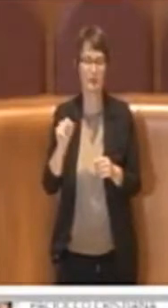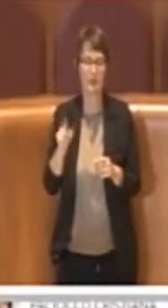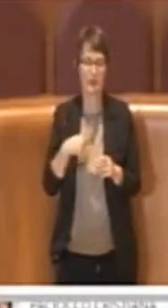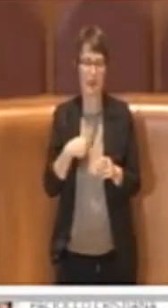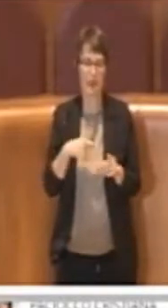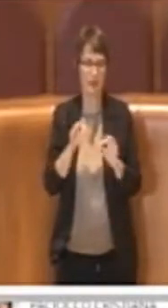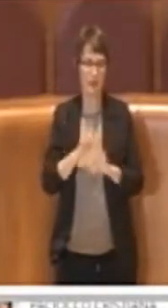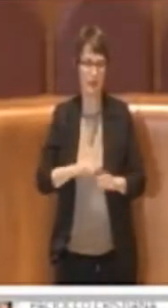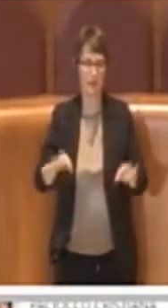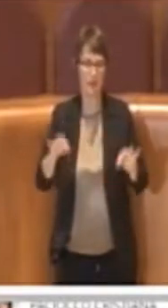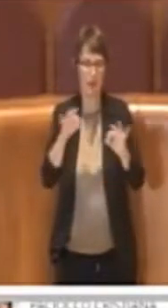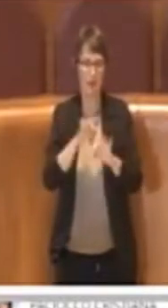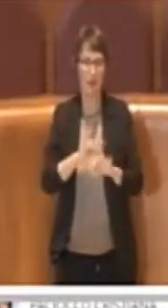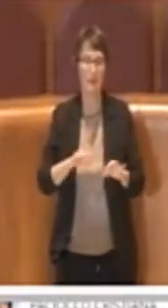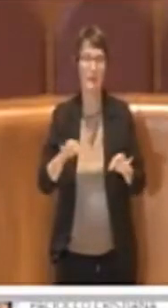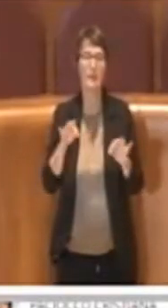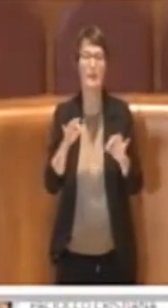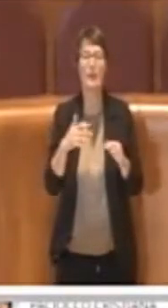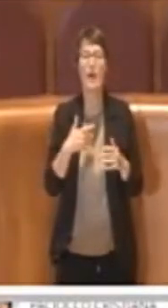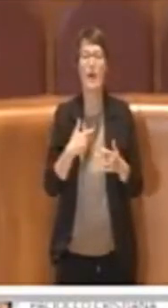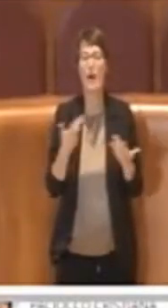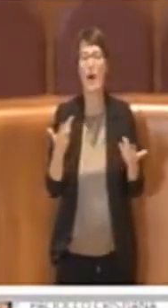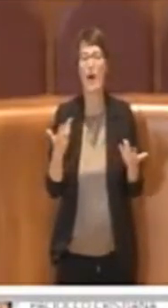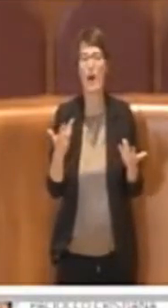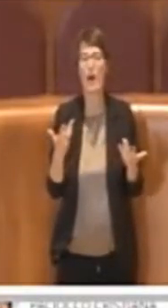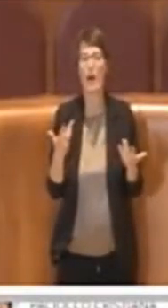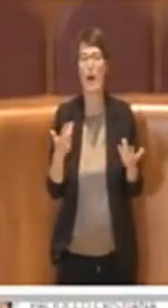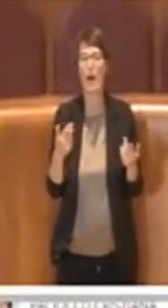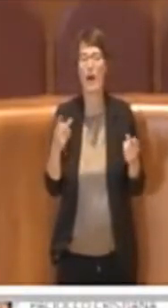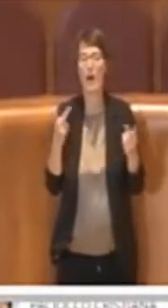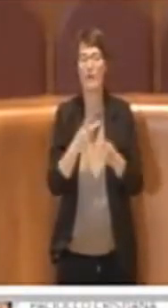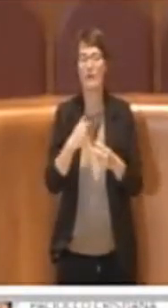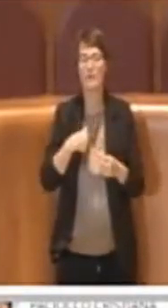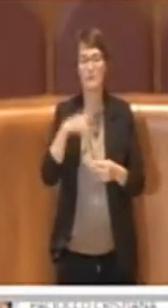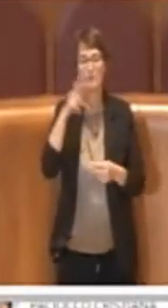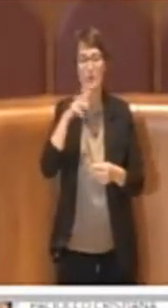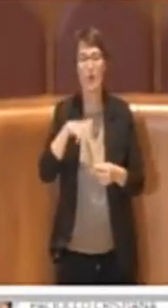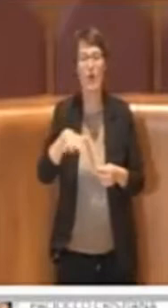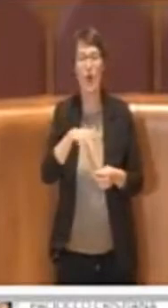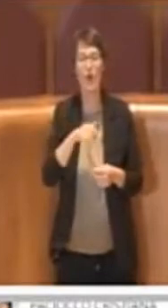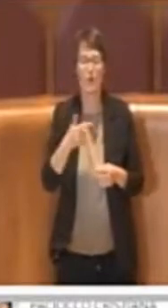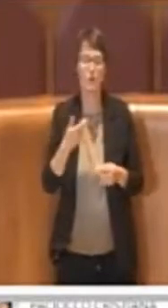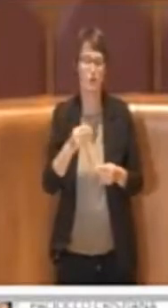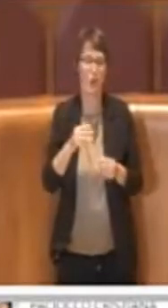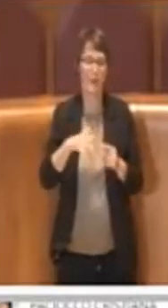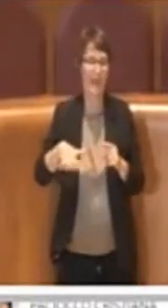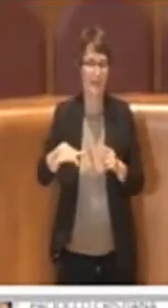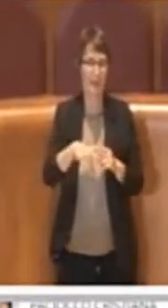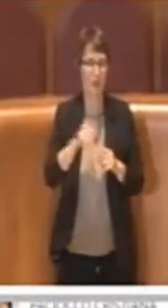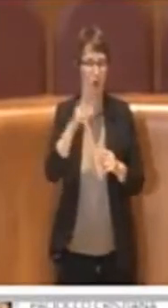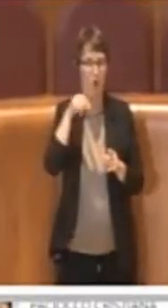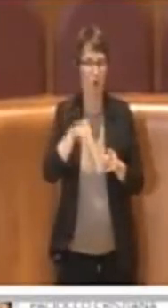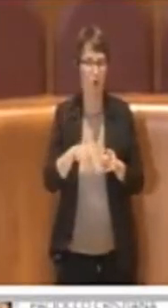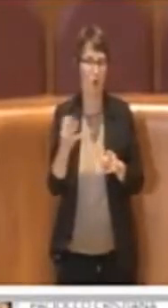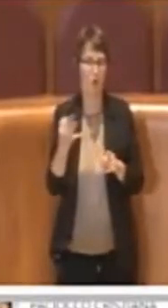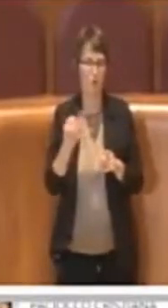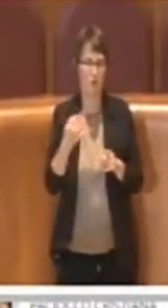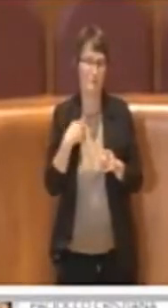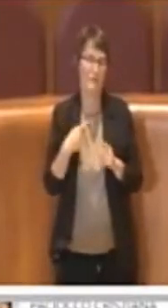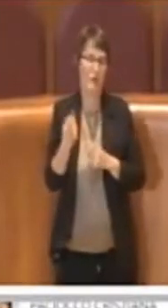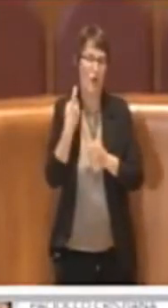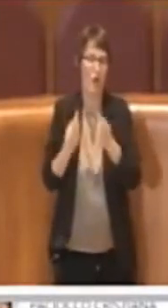visto che conosco quel territorio, insomma da dove provengo,